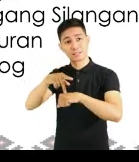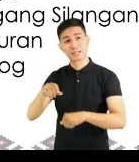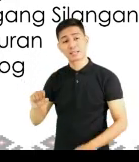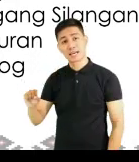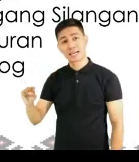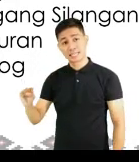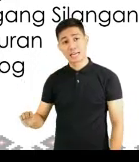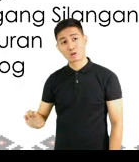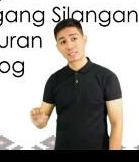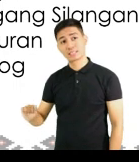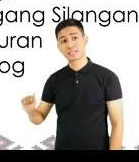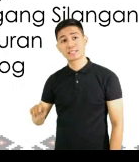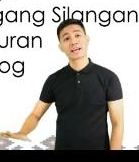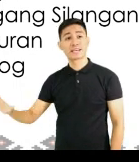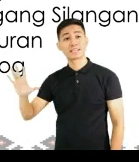silangang Asya.